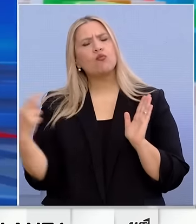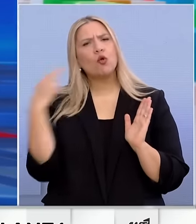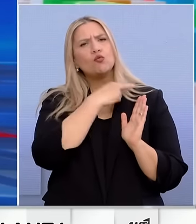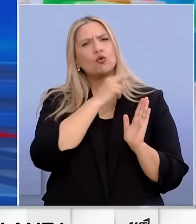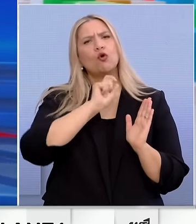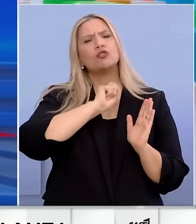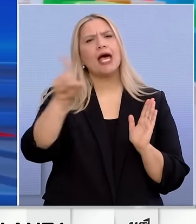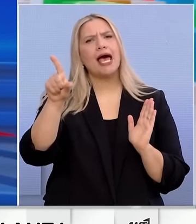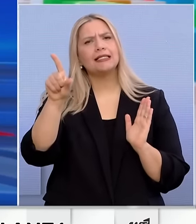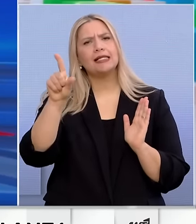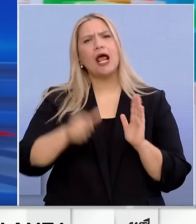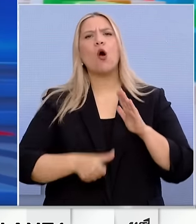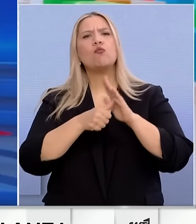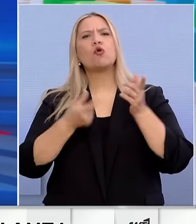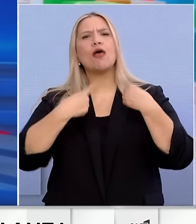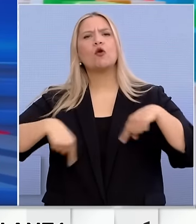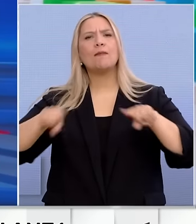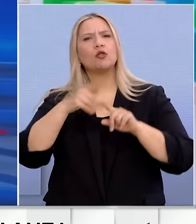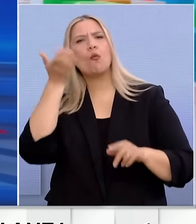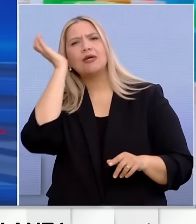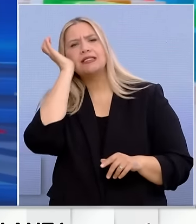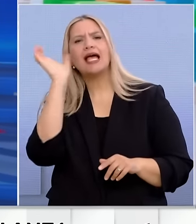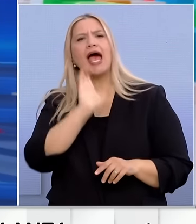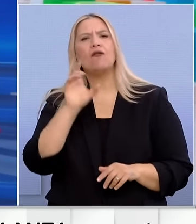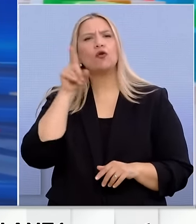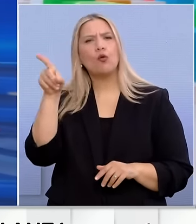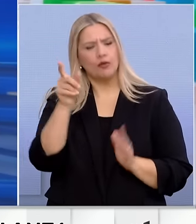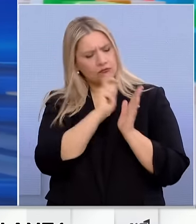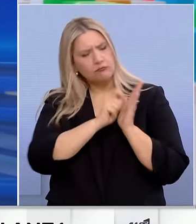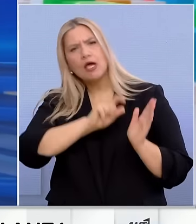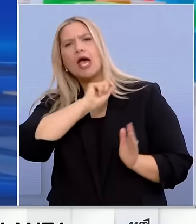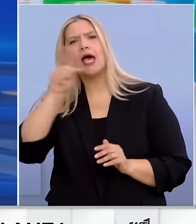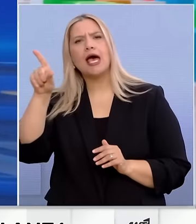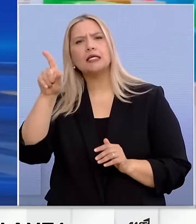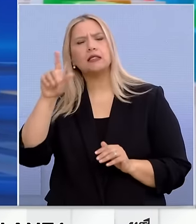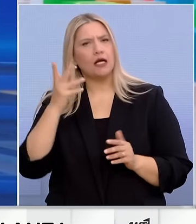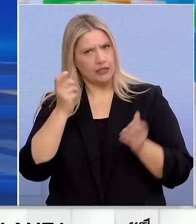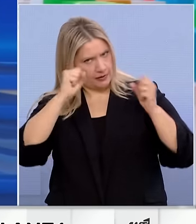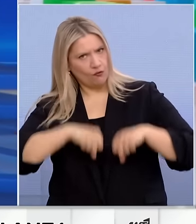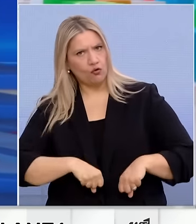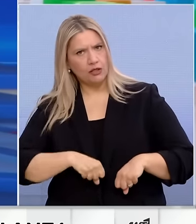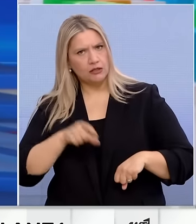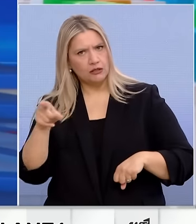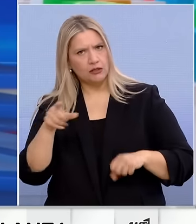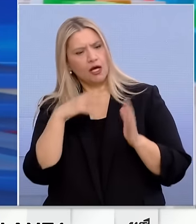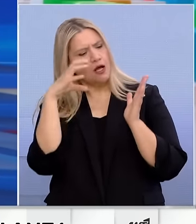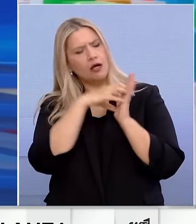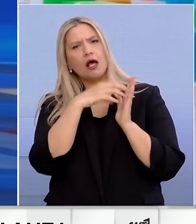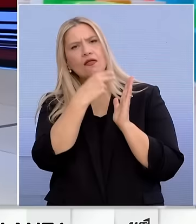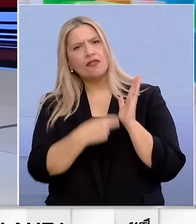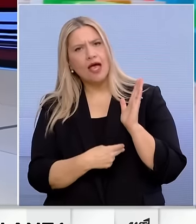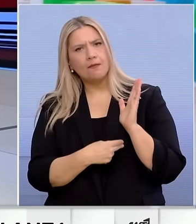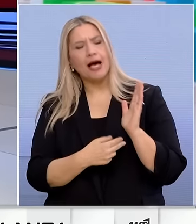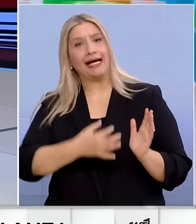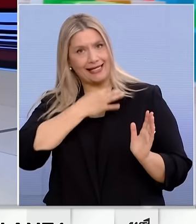στην Φοντερ Λάιεν, στην Πρόεδρο της Ευρωπαϊκής Επιτροπής, σας βρίσκει σύμφωνος προς το περιεχόμενο, της